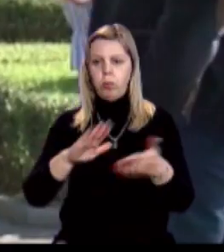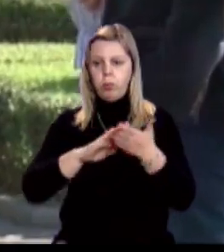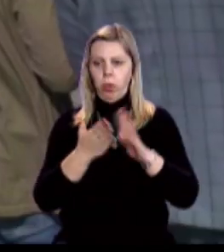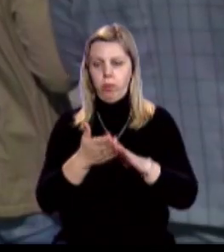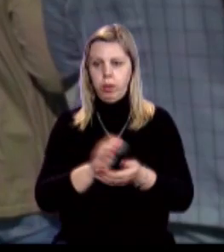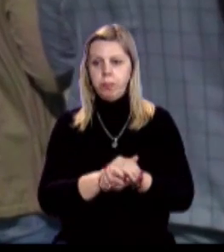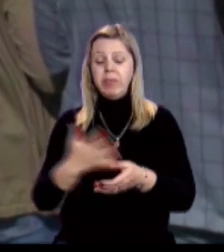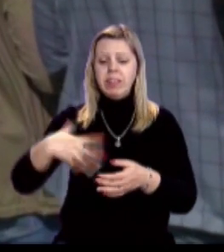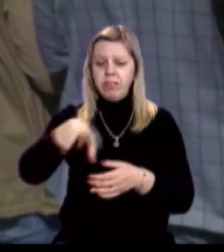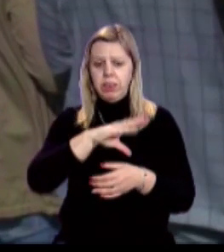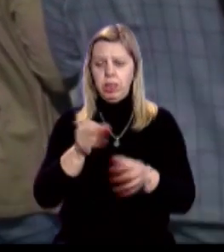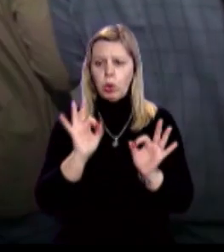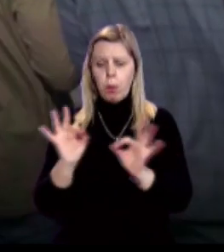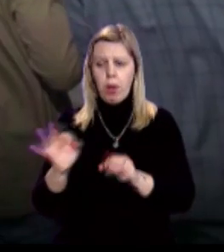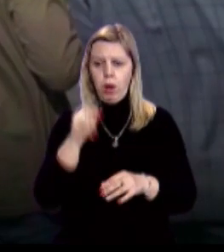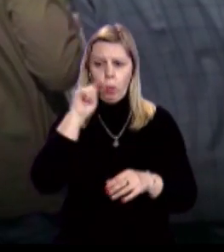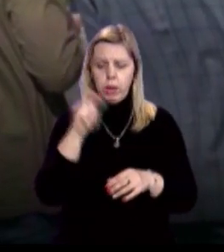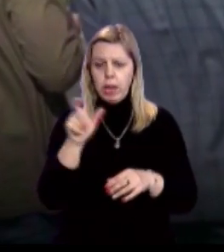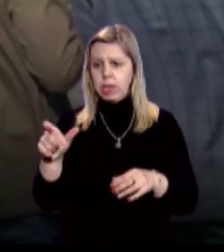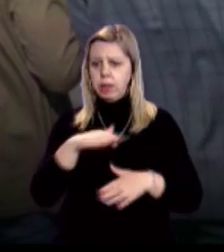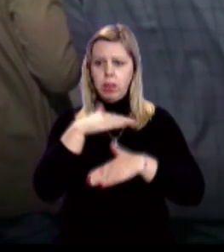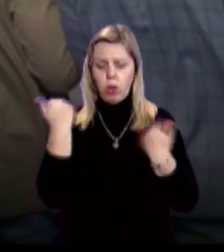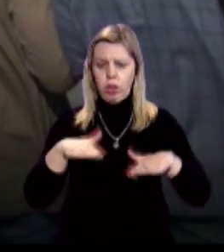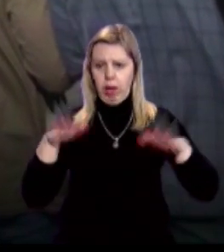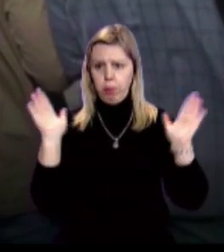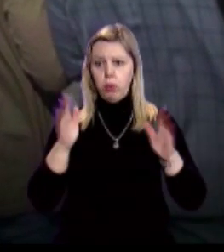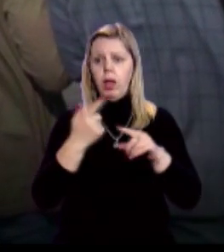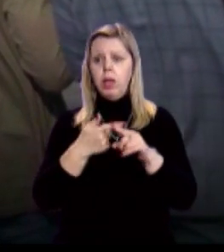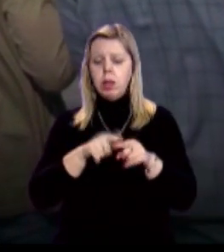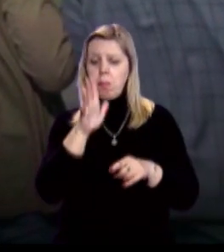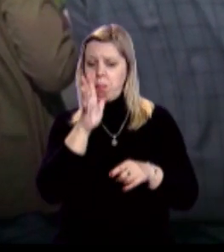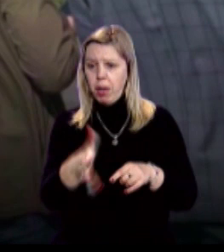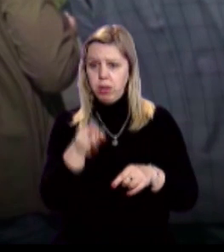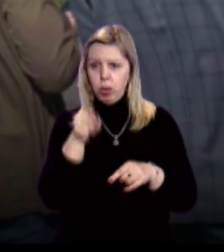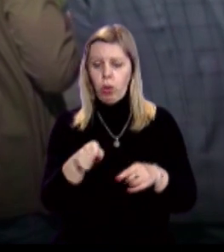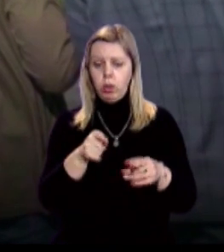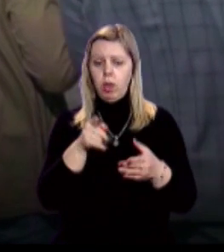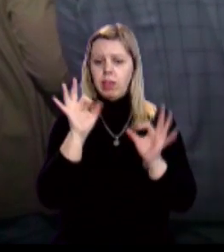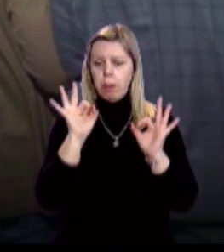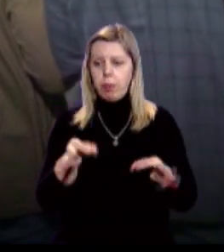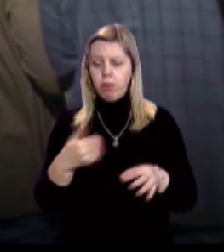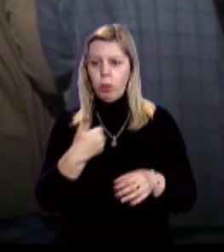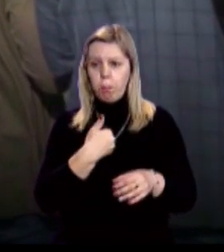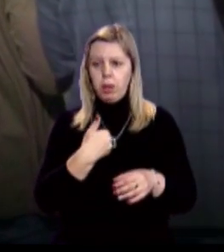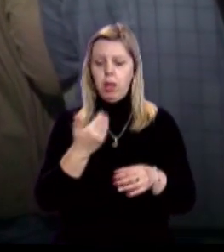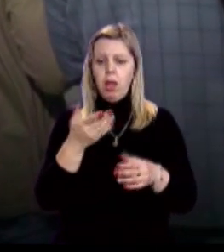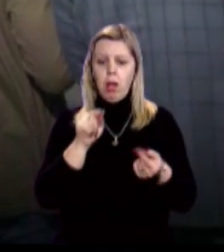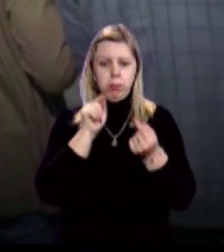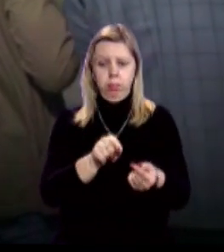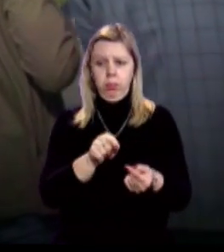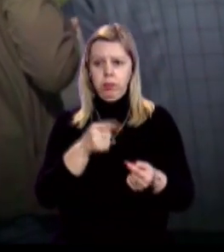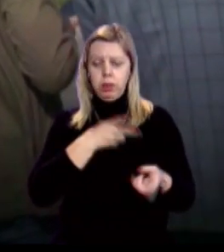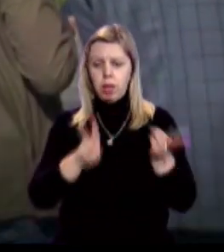Штайнмаєра. «Всі адекватні українці не хочуть капітуляції, тому що ці п'ять років, направду, ми протистояли,